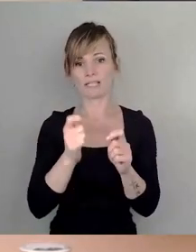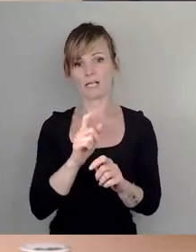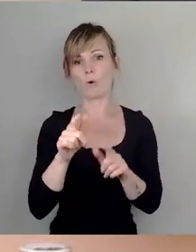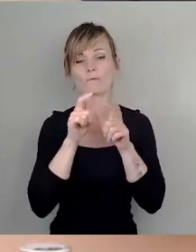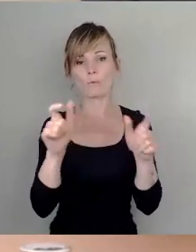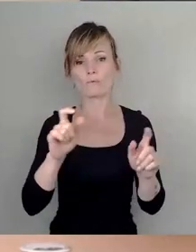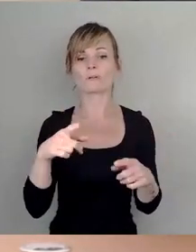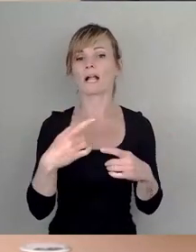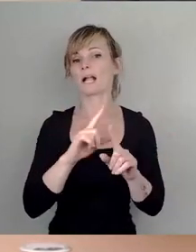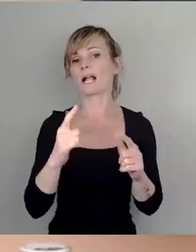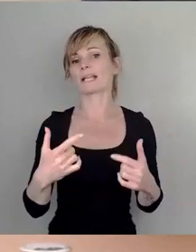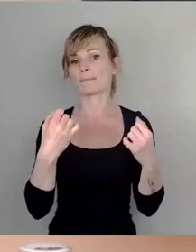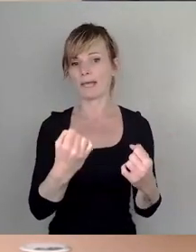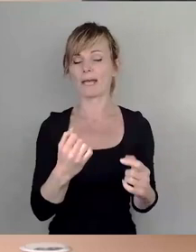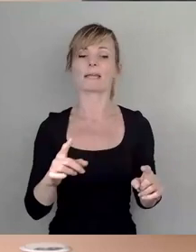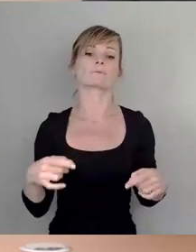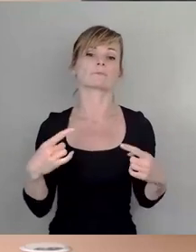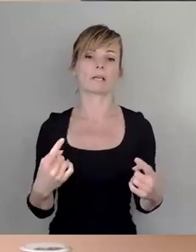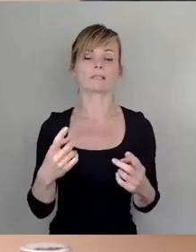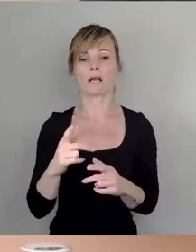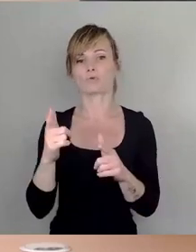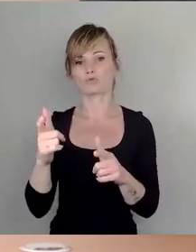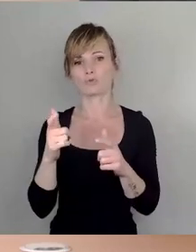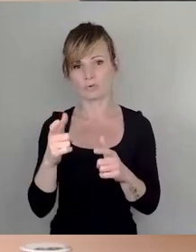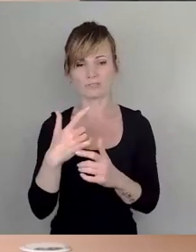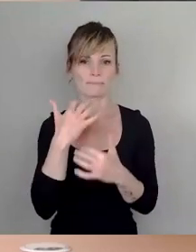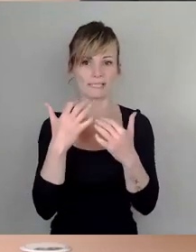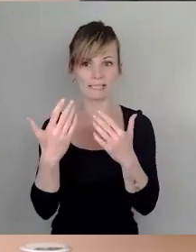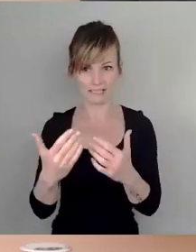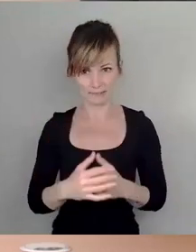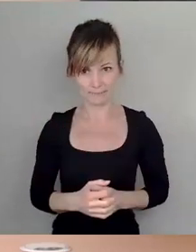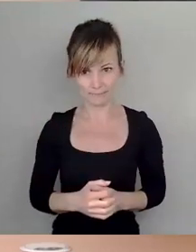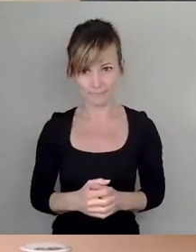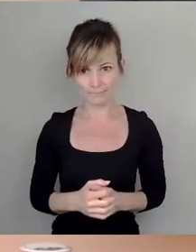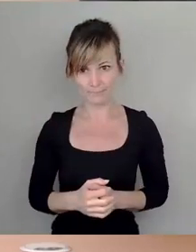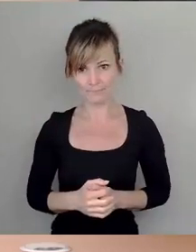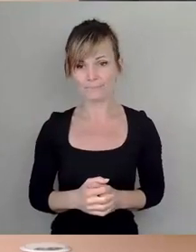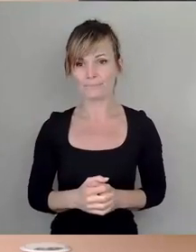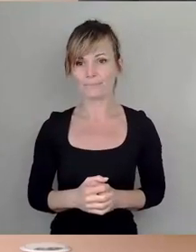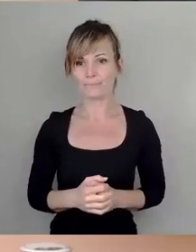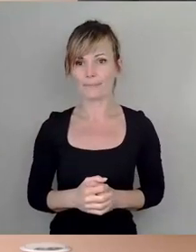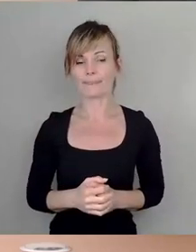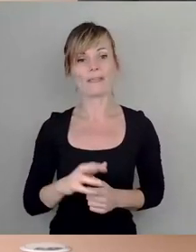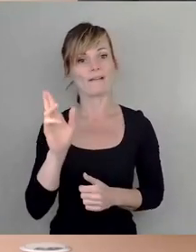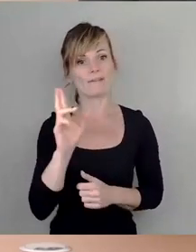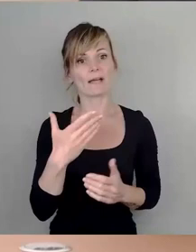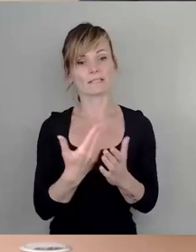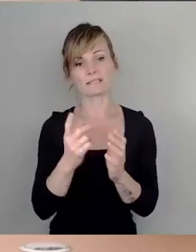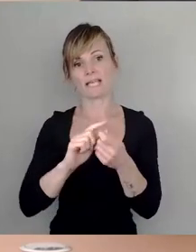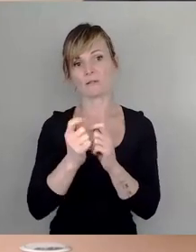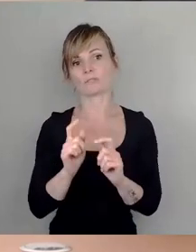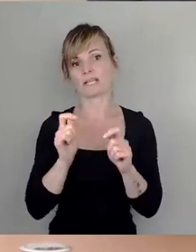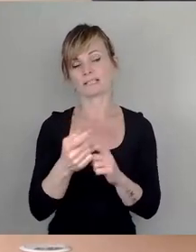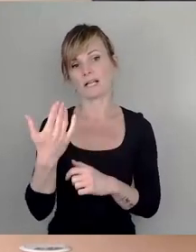Mehrheit hat, dann den Ausschussbericht. Wer dem Änderungsantrag der AfD